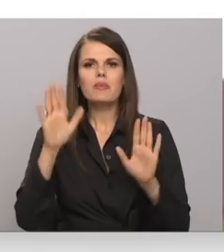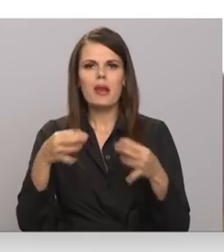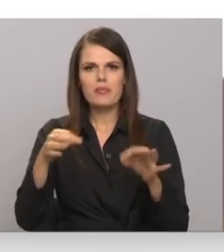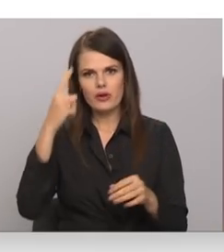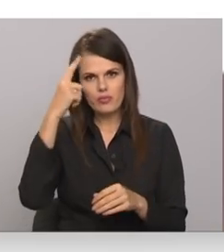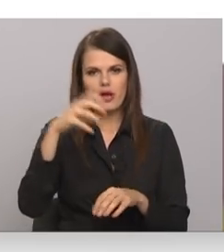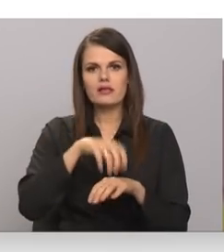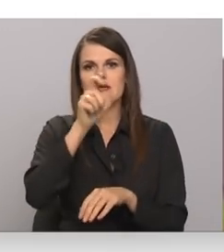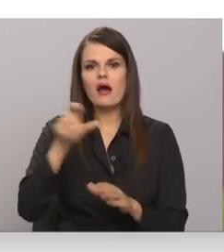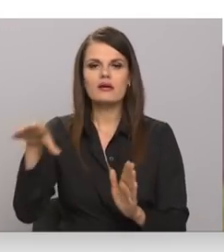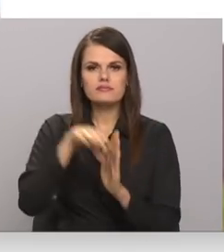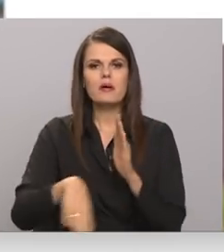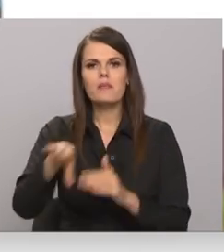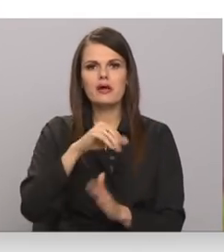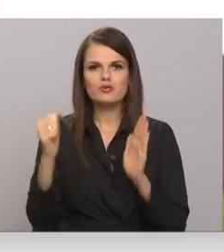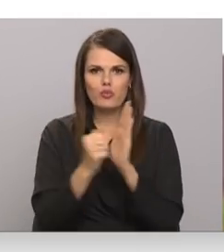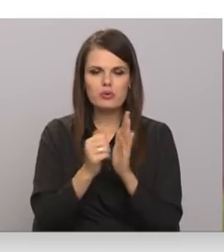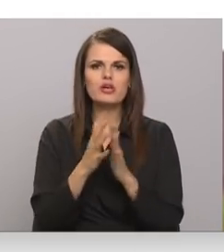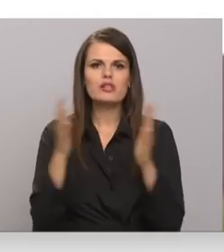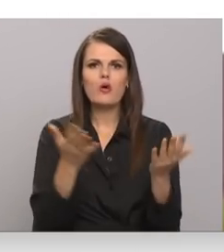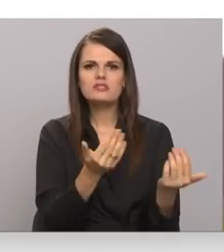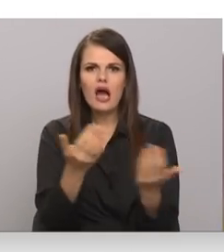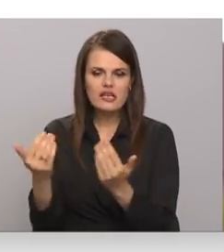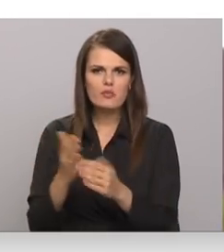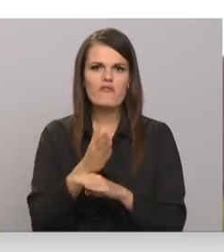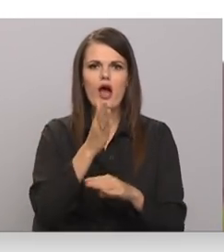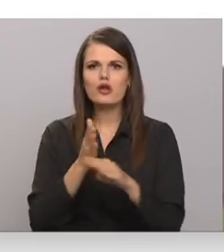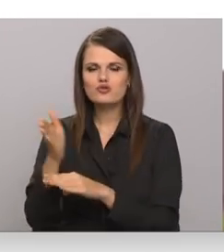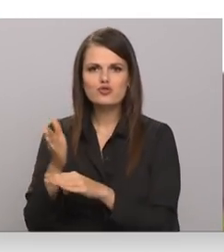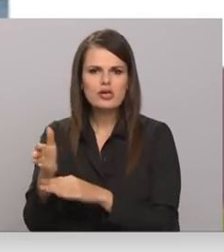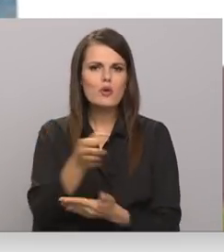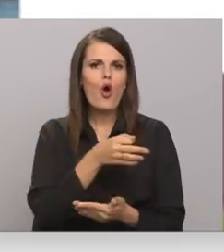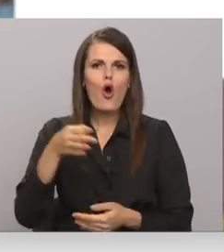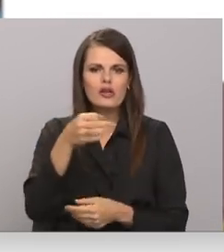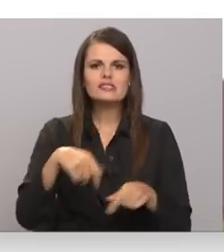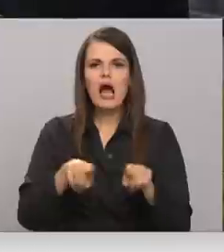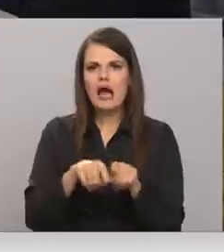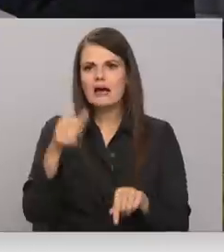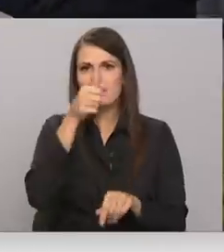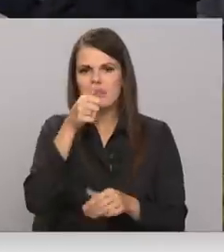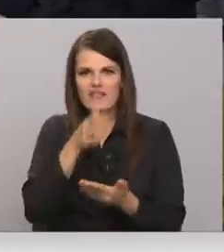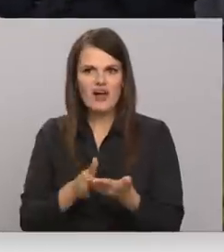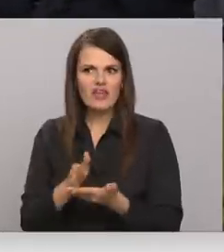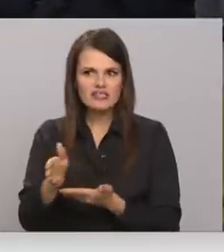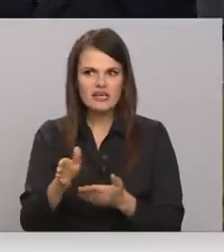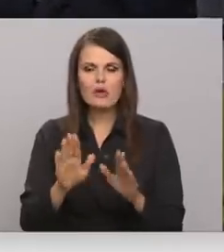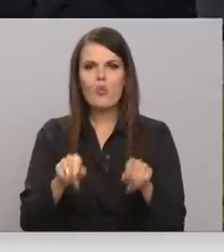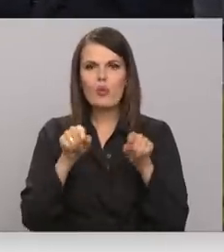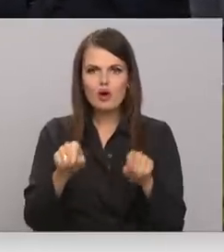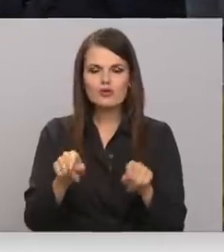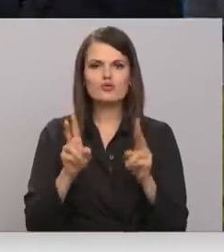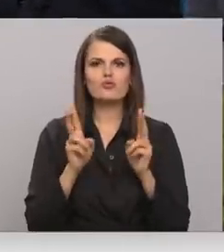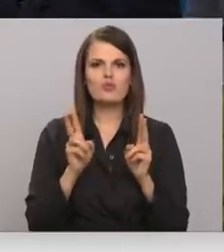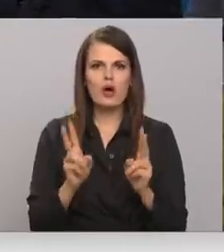Mēs esam publicējuši daudz saicinājums, vērsušies pie organizācijām, arī pie privātā sektora. Ar to, kas šobrīd